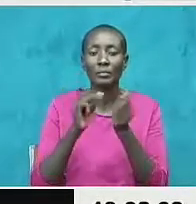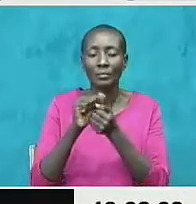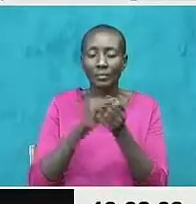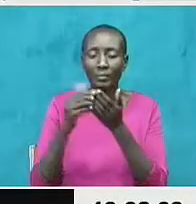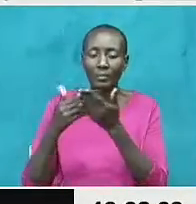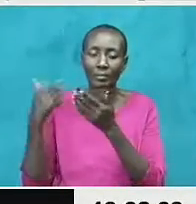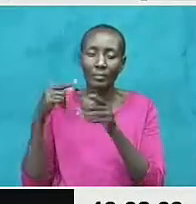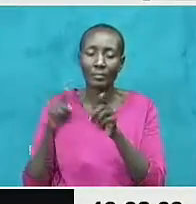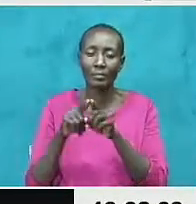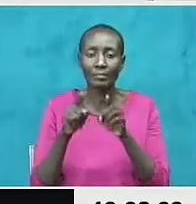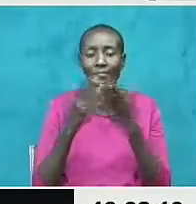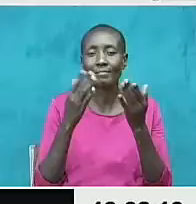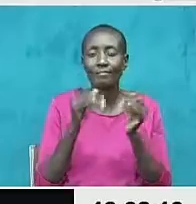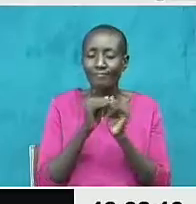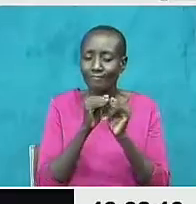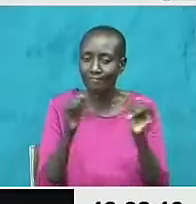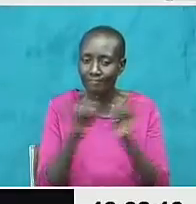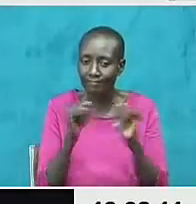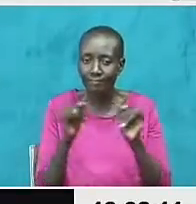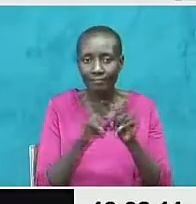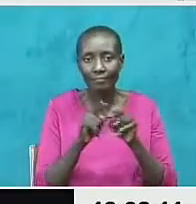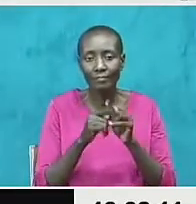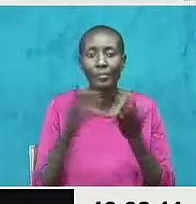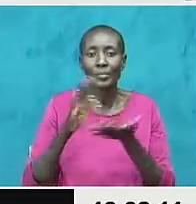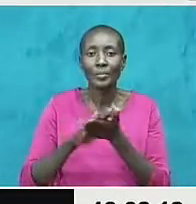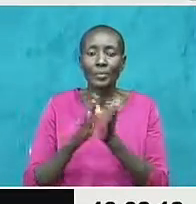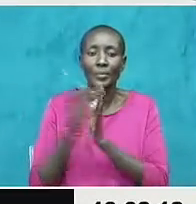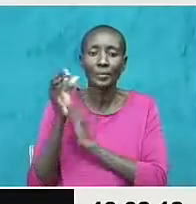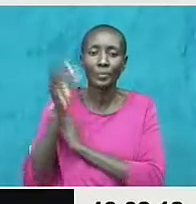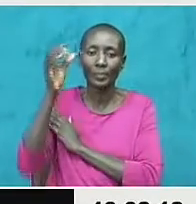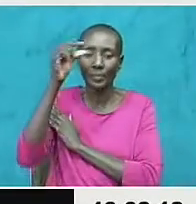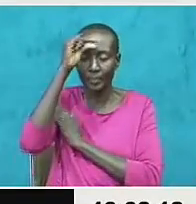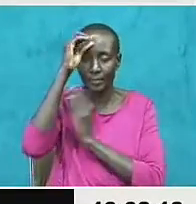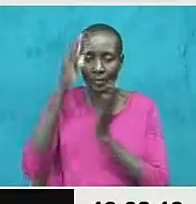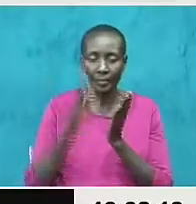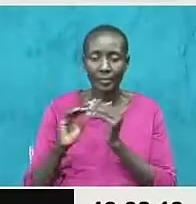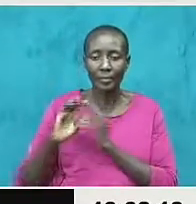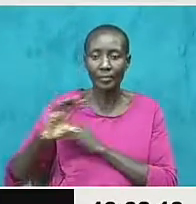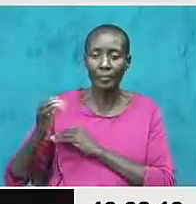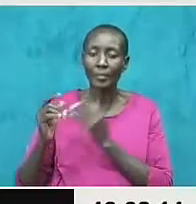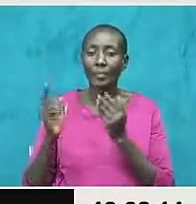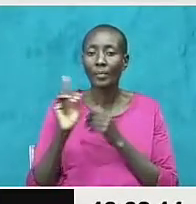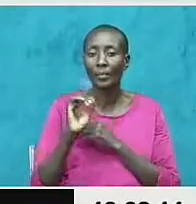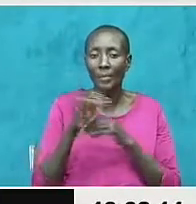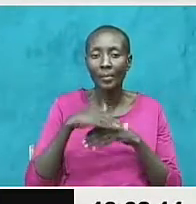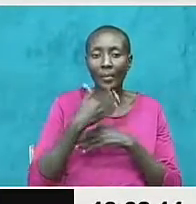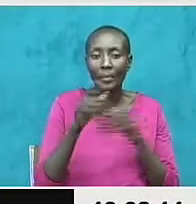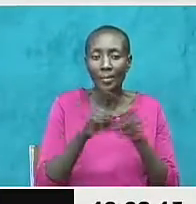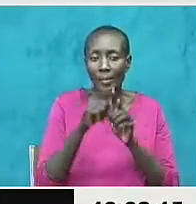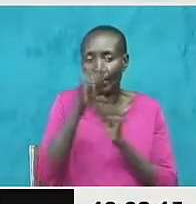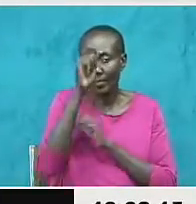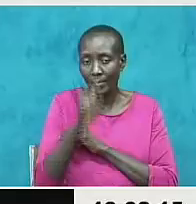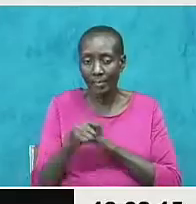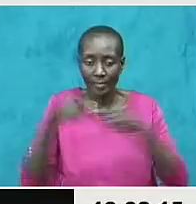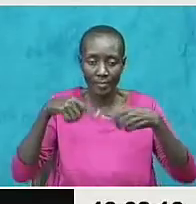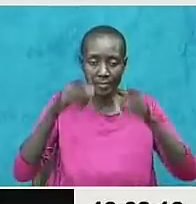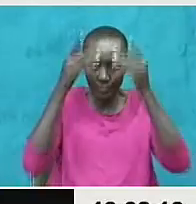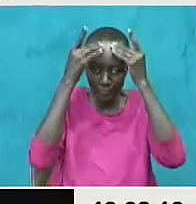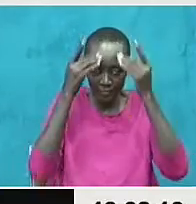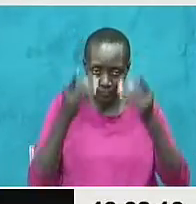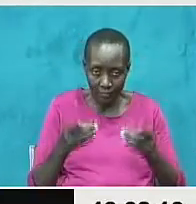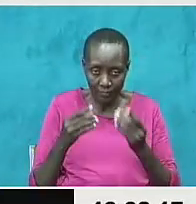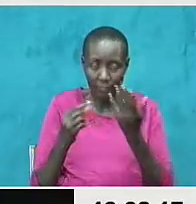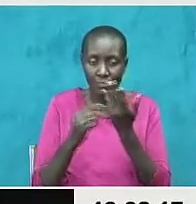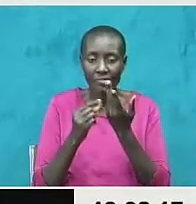rufa ilisafisha njia kwa kananu kuapisho kama gavana wa kaunti hii ya Nairobi baada ya majaji kutua uamuzi kwa mba ombila